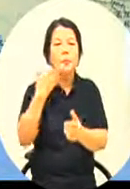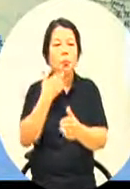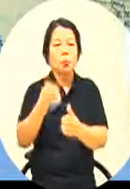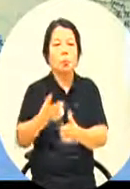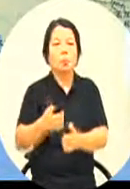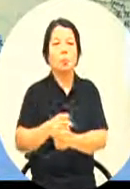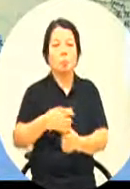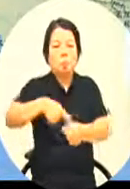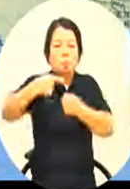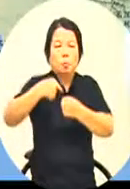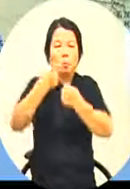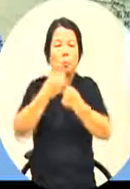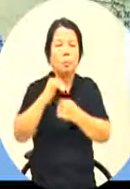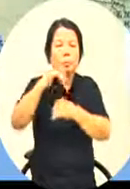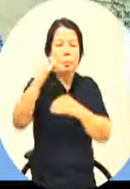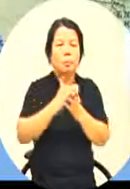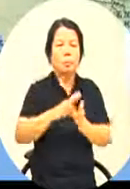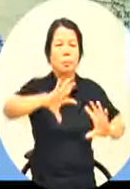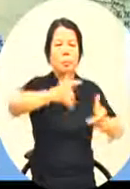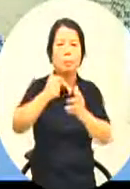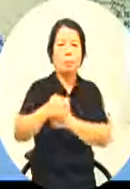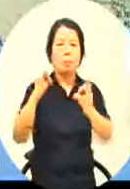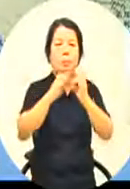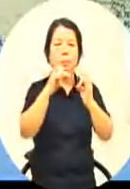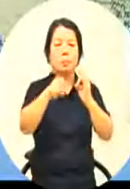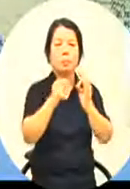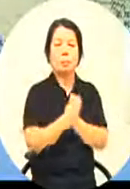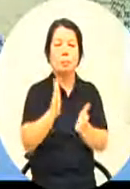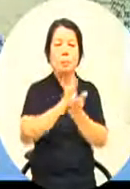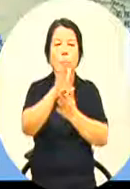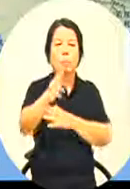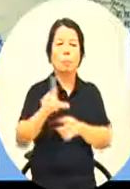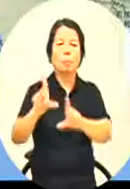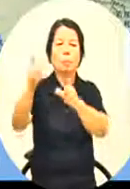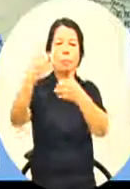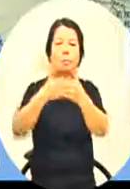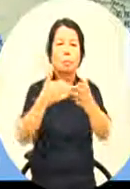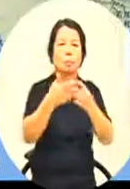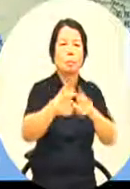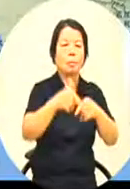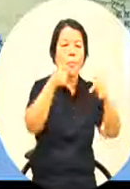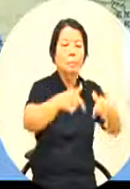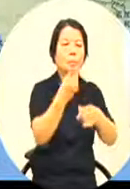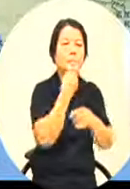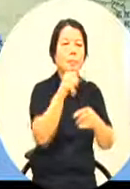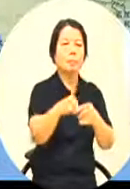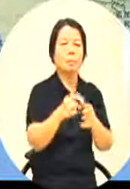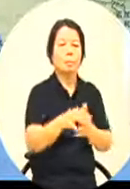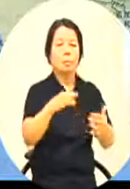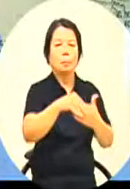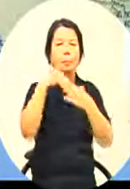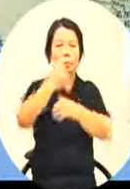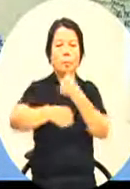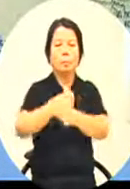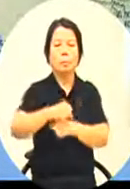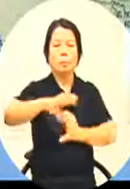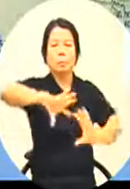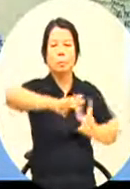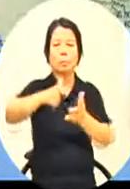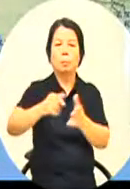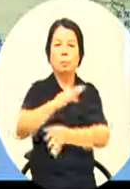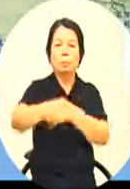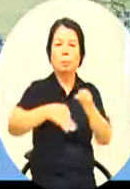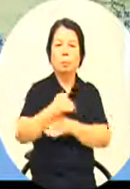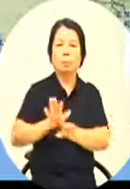世界银行就曾经预估过未来东协加南亚绝对是带动世界经济成长的